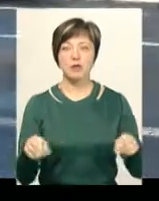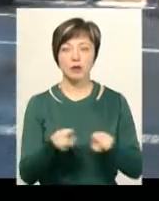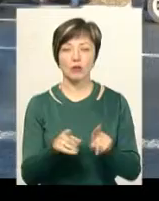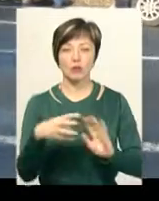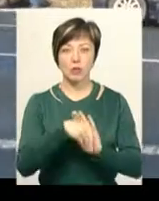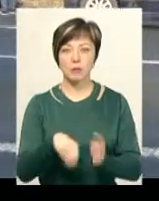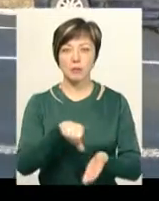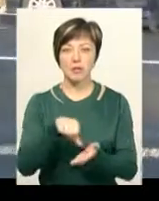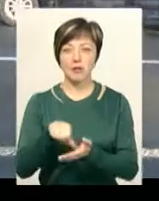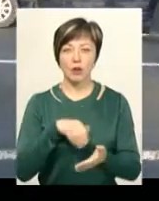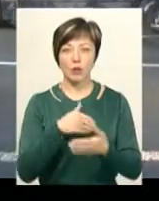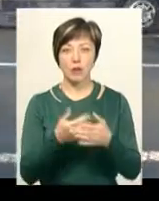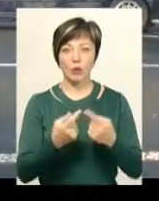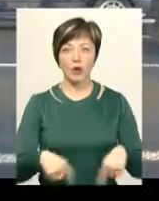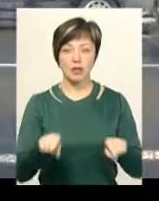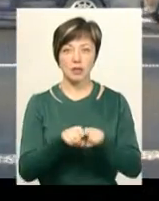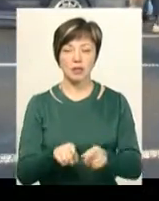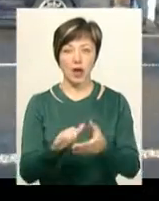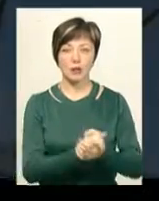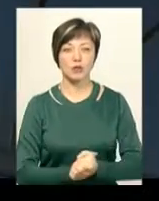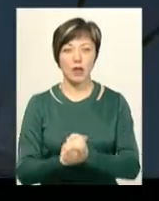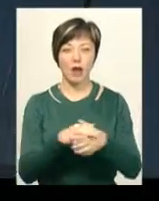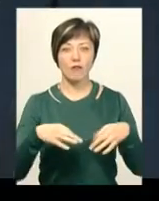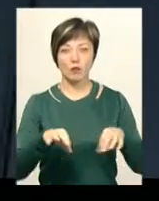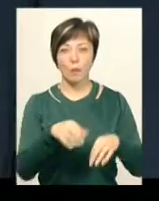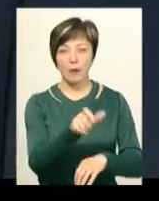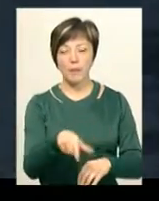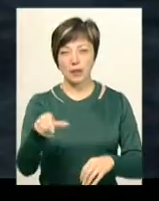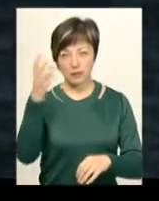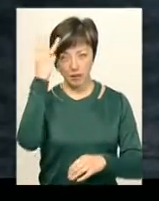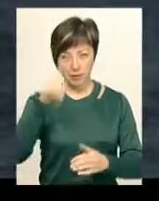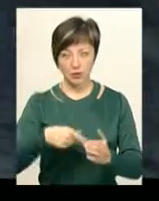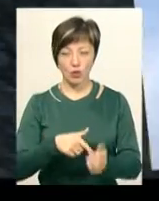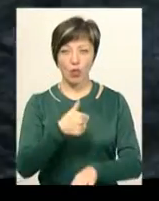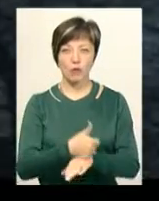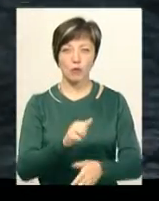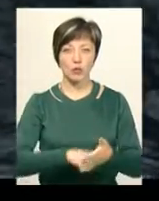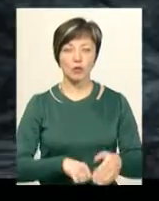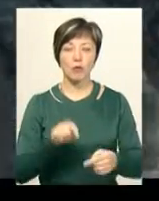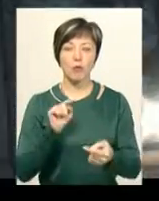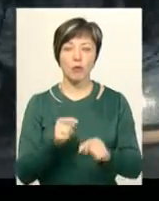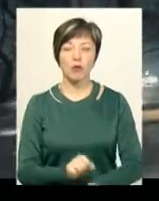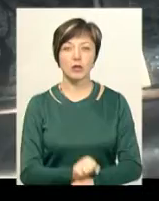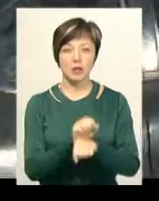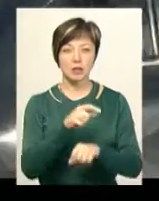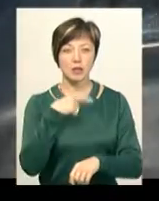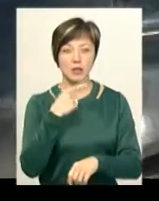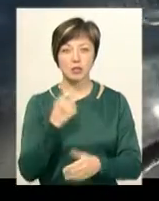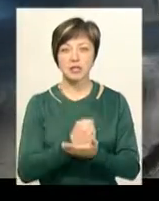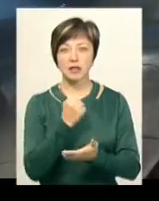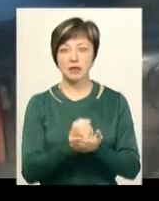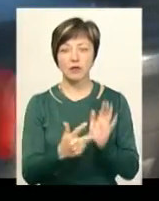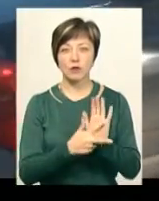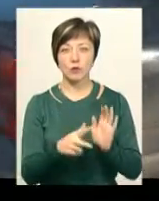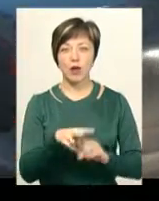долучились представники громадської організації «Асоціація автомобілістів Хмельницького». Головною причиною протесту Віталій Осак називає затверджені